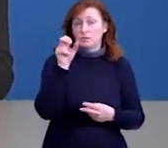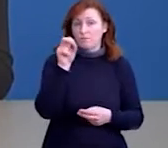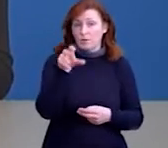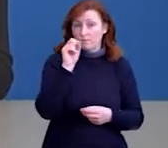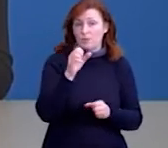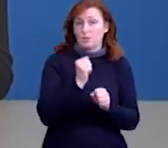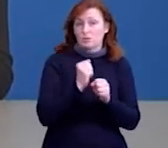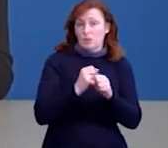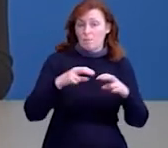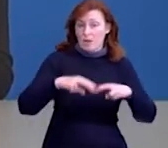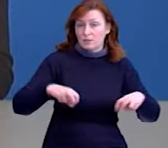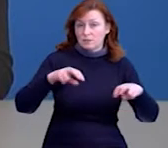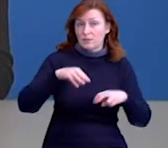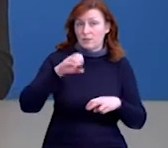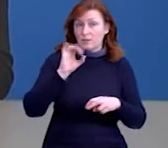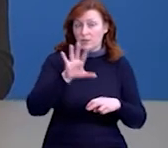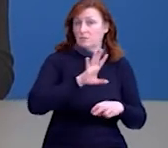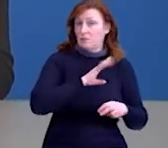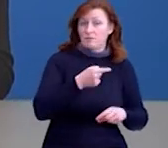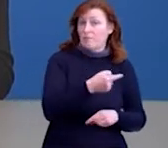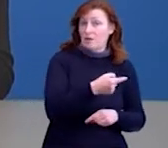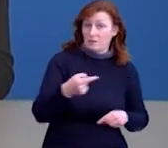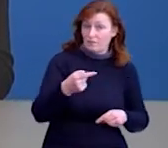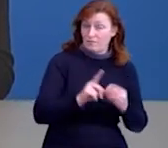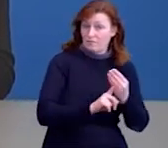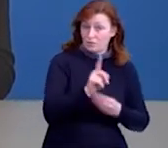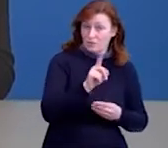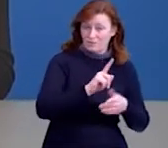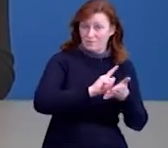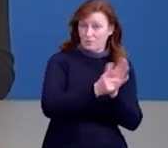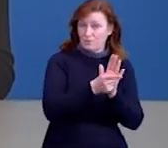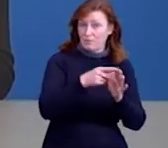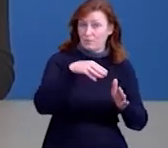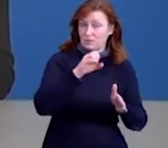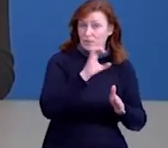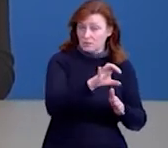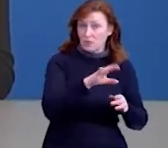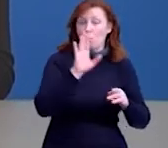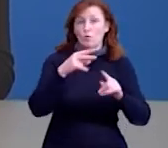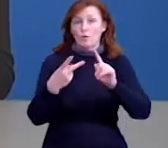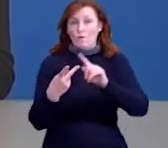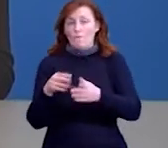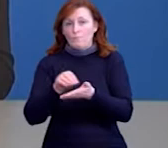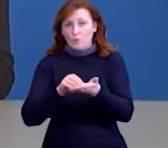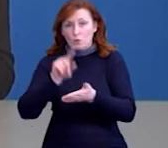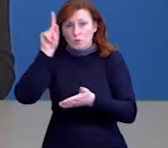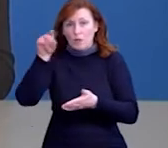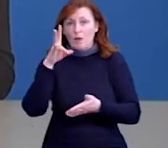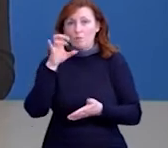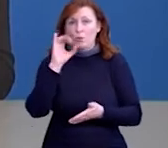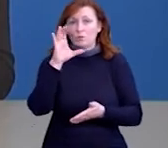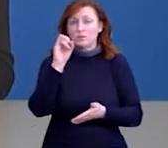експрес-тест на коронавірус, він був негативним, розповів Олександр Костирко. Перед цим експрес-тести ще двічі робили у Носівці.